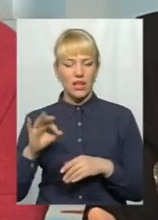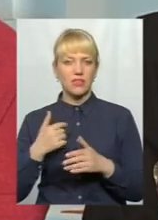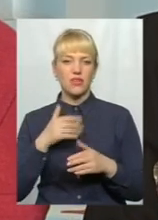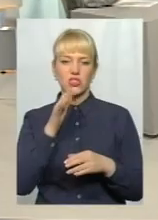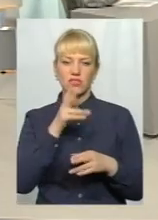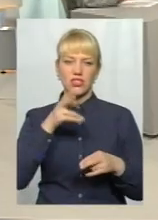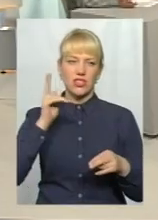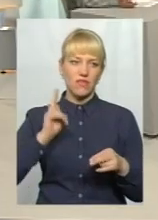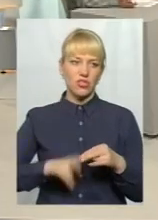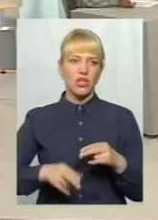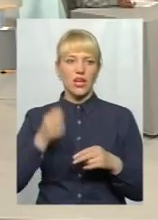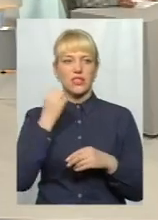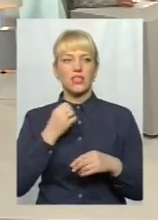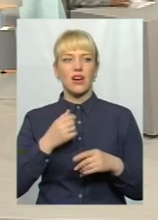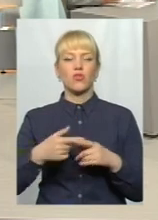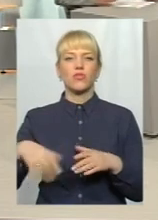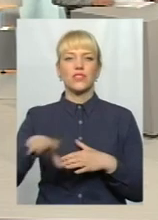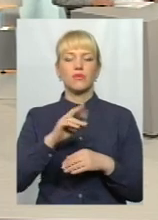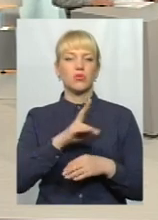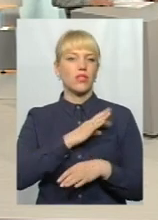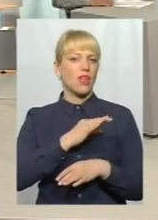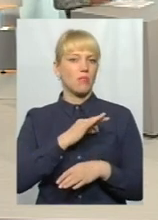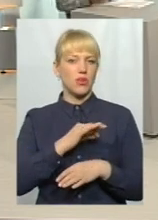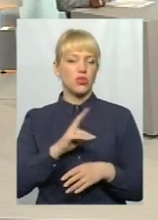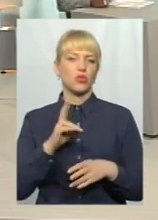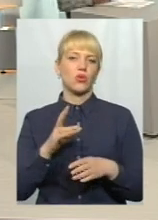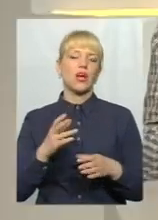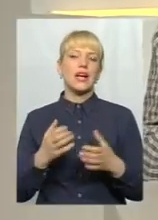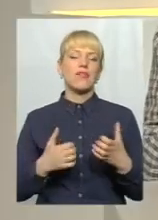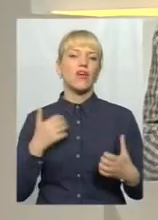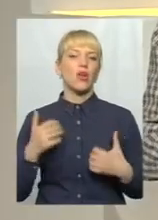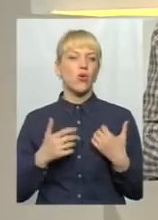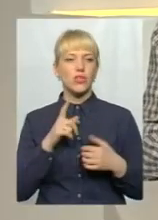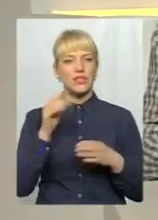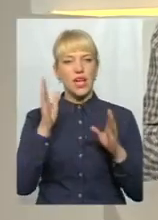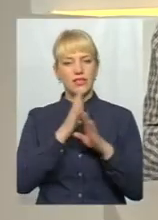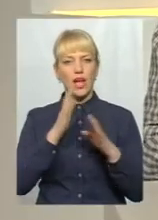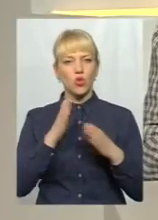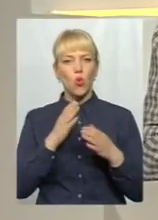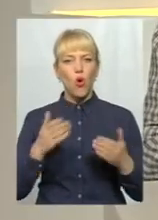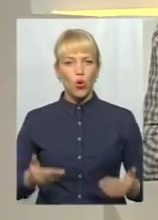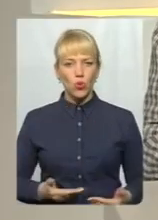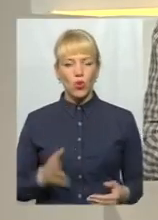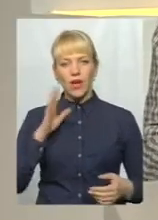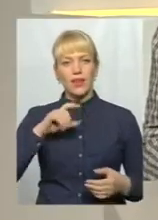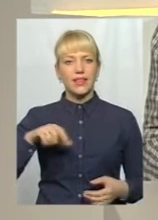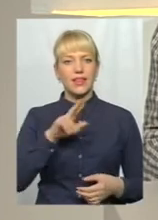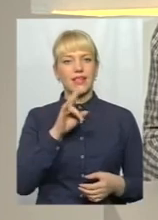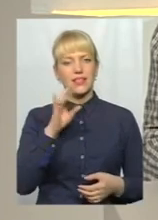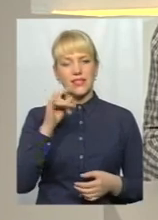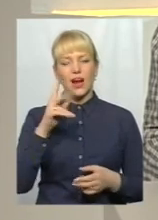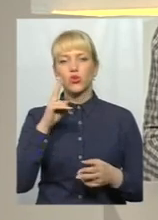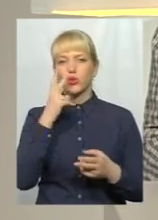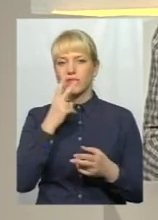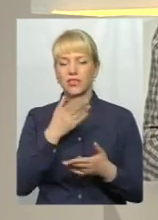завершується, я дякую вам усім, дякую всім небайдужим людям, які хвилюються за долю Дністра, які нас дивляться. Я думаю, що